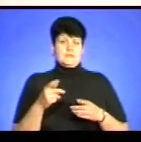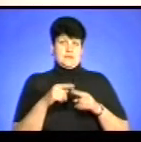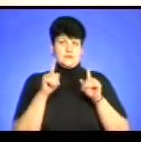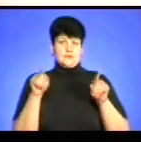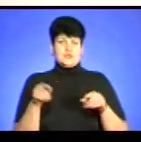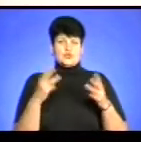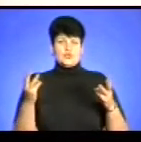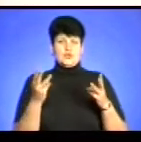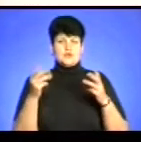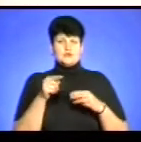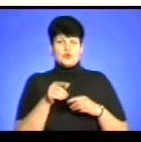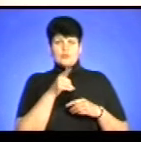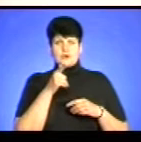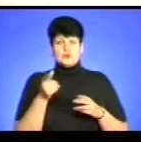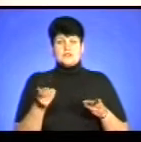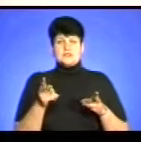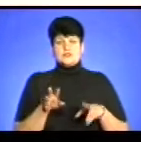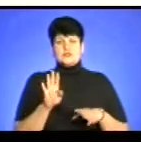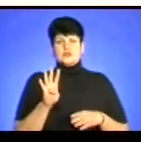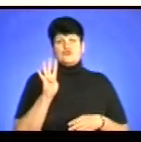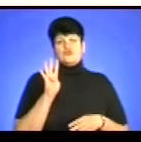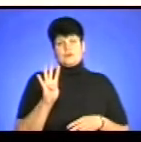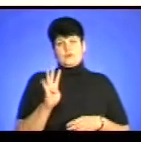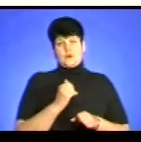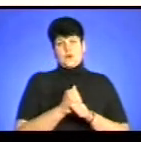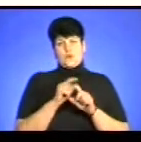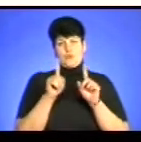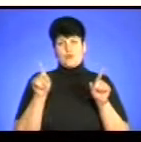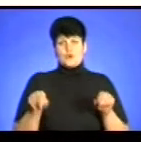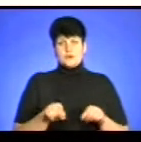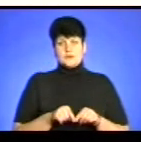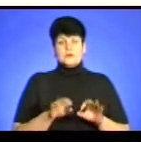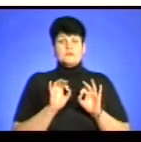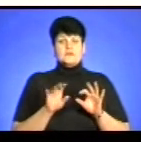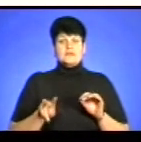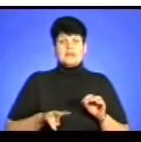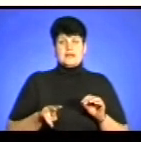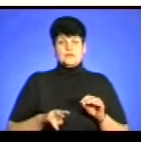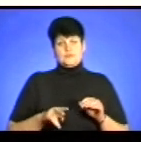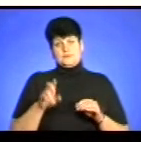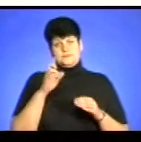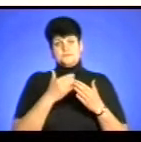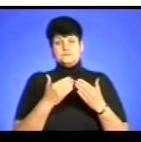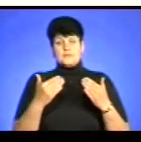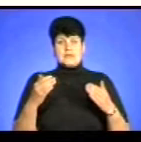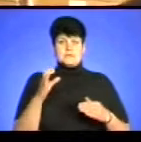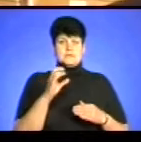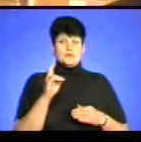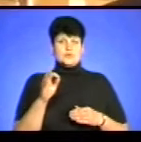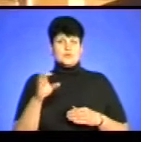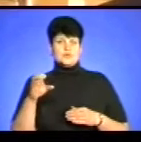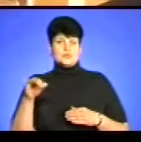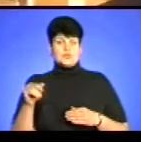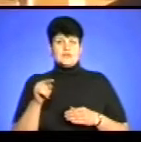З того періоду збереглося лише чотири роботи. Як розповів директор Тернопільського краєзнавчого музею Степан Костюк, у